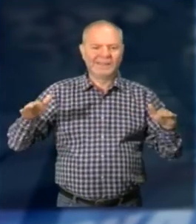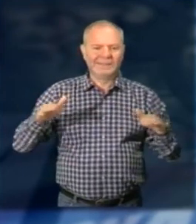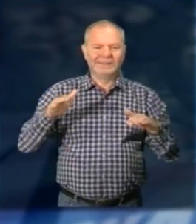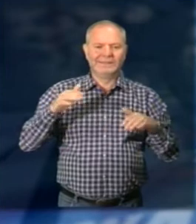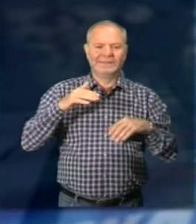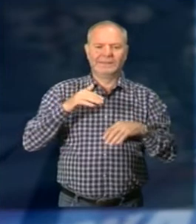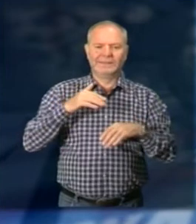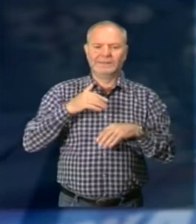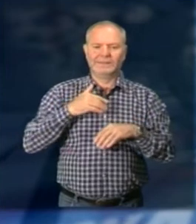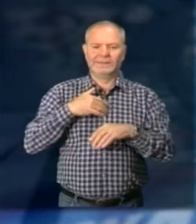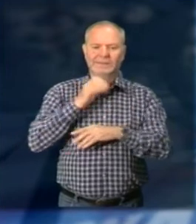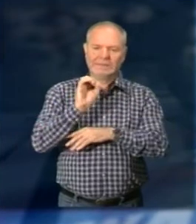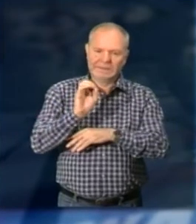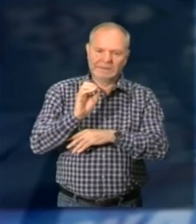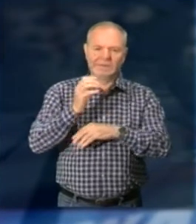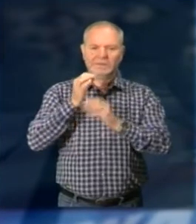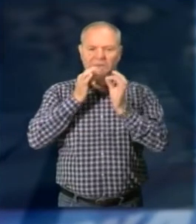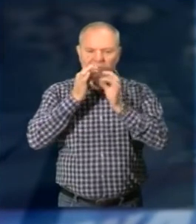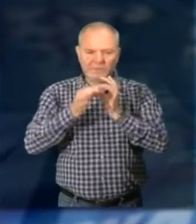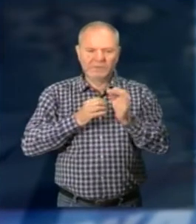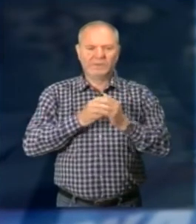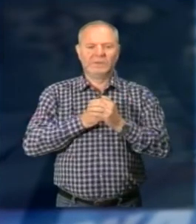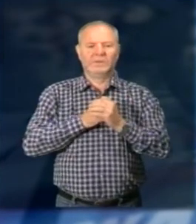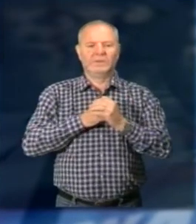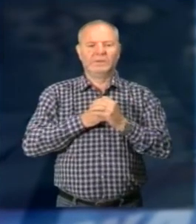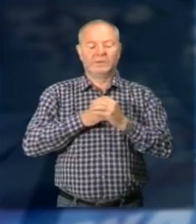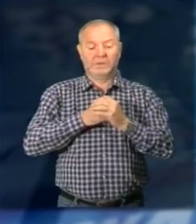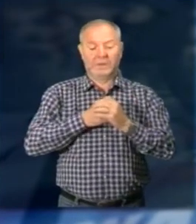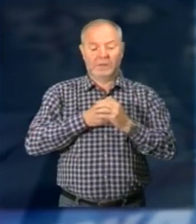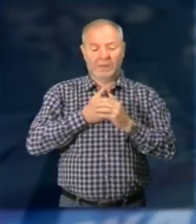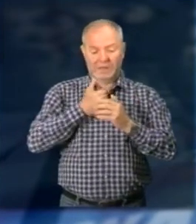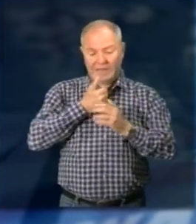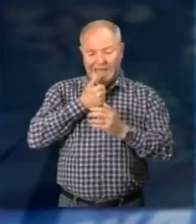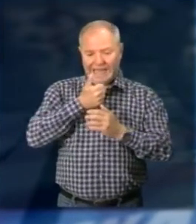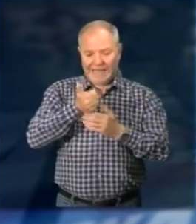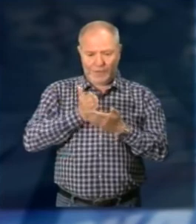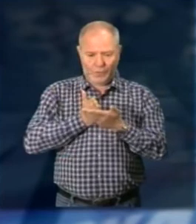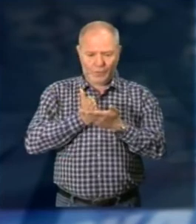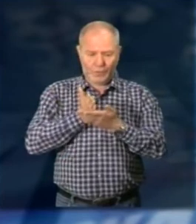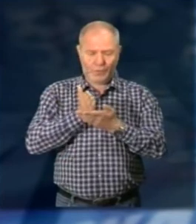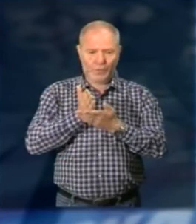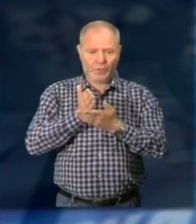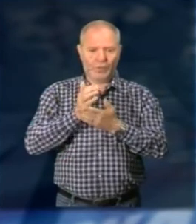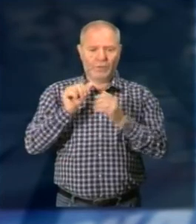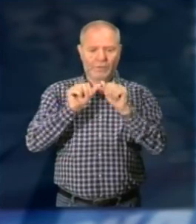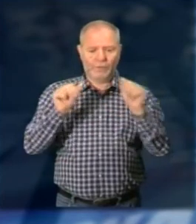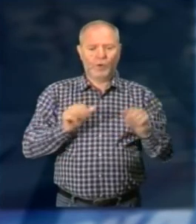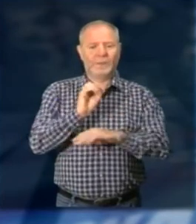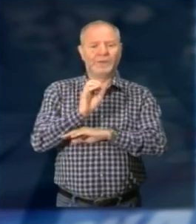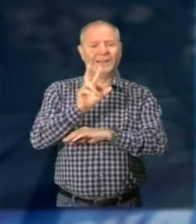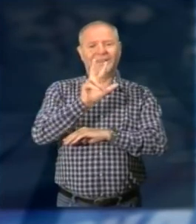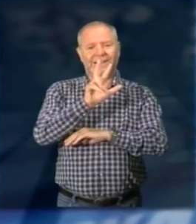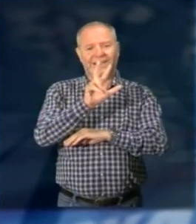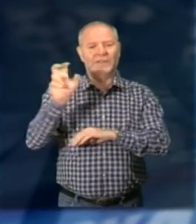scuole del VCO Nel corso dell'anno riusciremo a formare 380 ragazzi